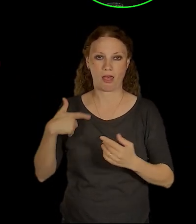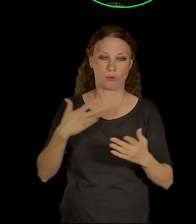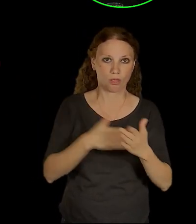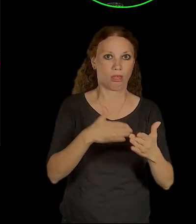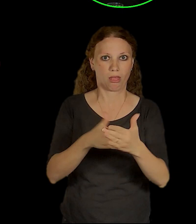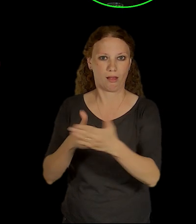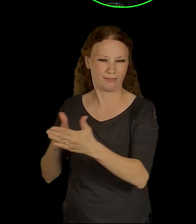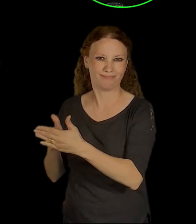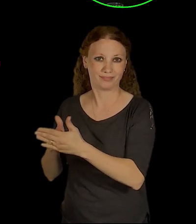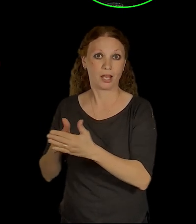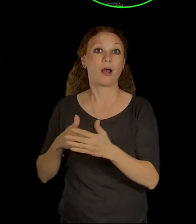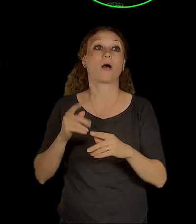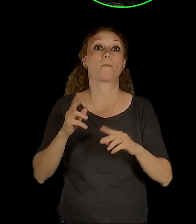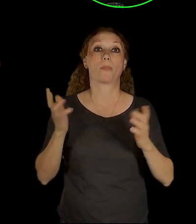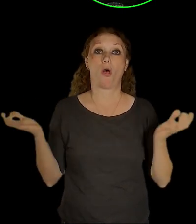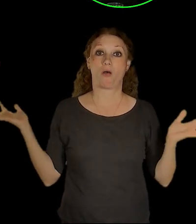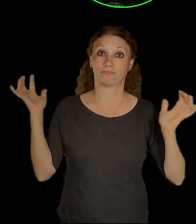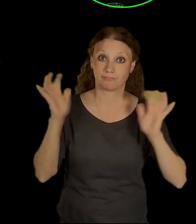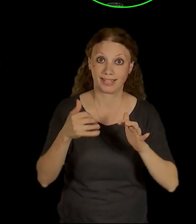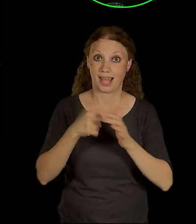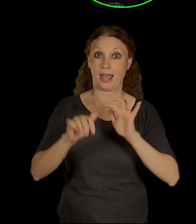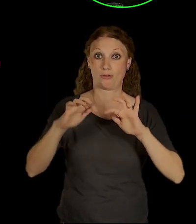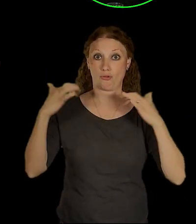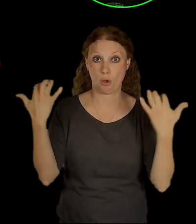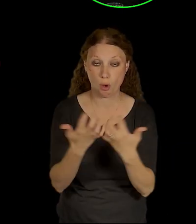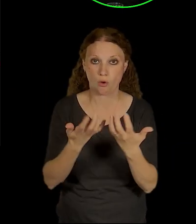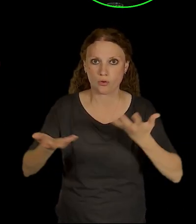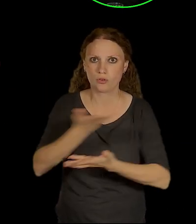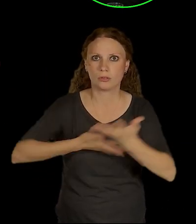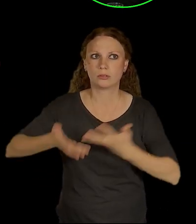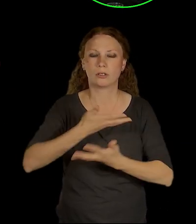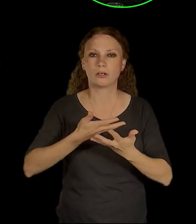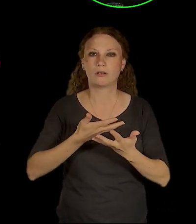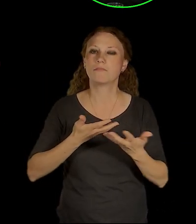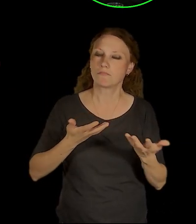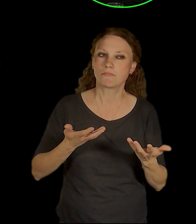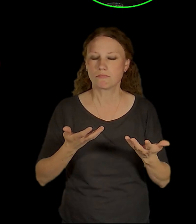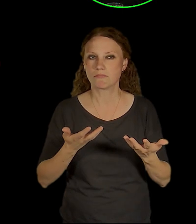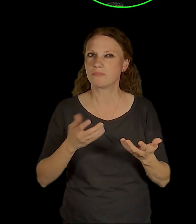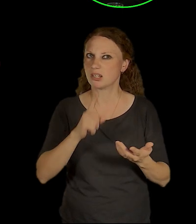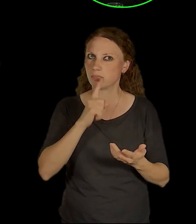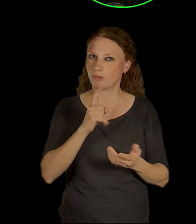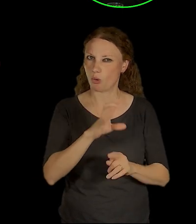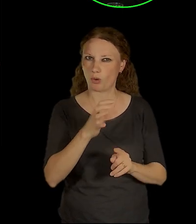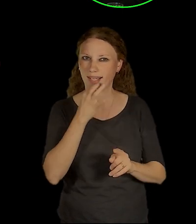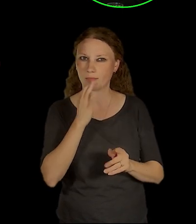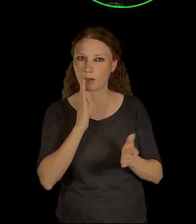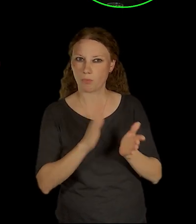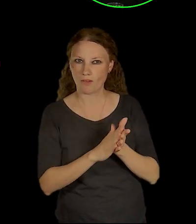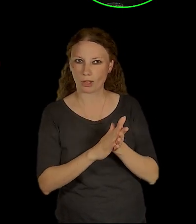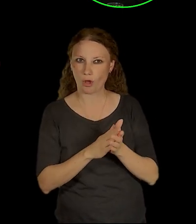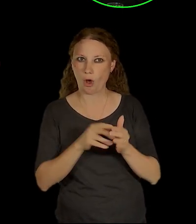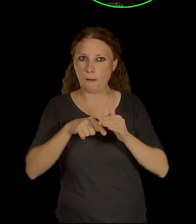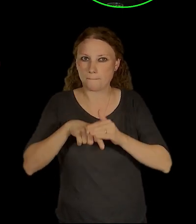porovnat to mezi sebou a vidět to v tom kontextu, tak vlastně zjistili, no jo, to by pomohlo i mně, jako kdyby tamhle se propíchl podchod z právě